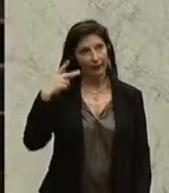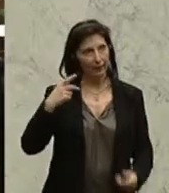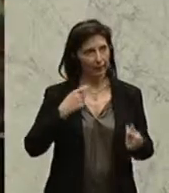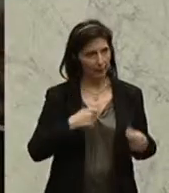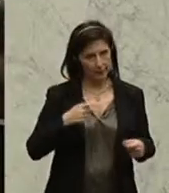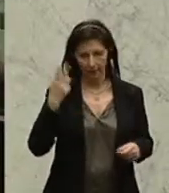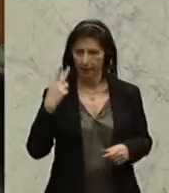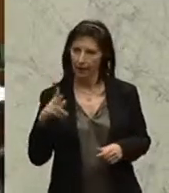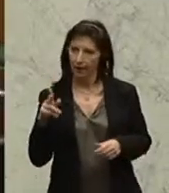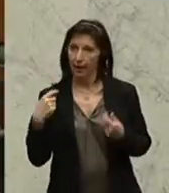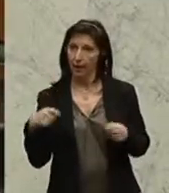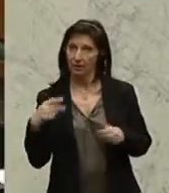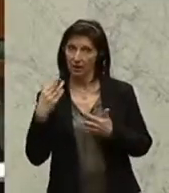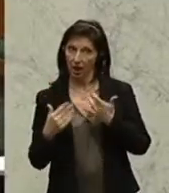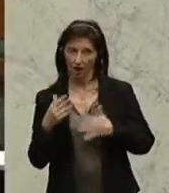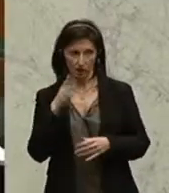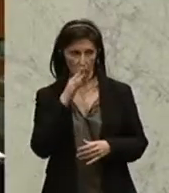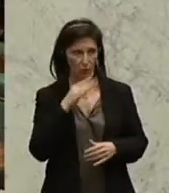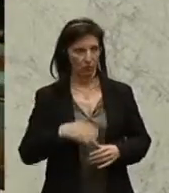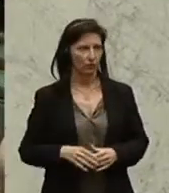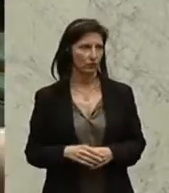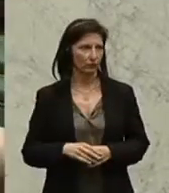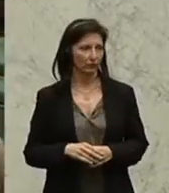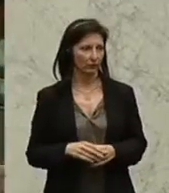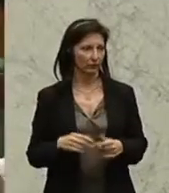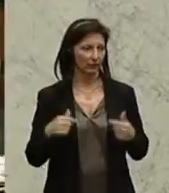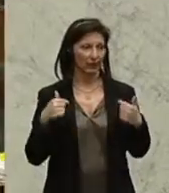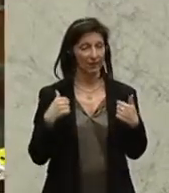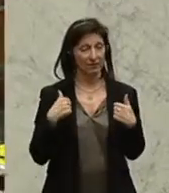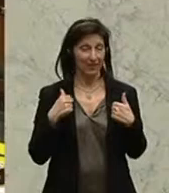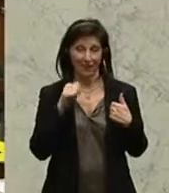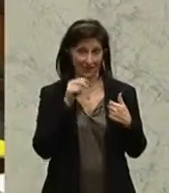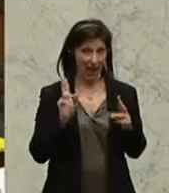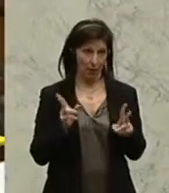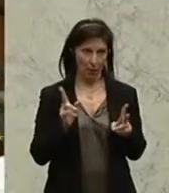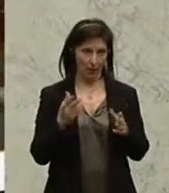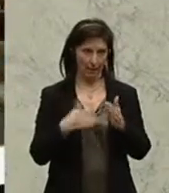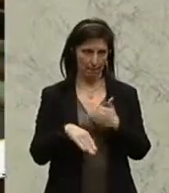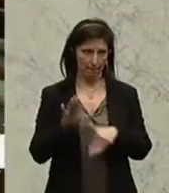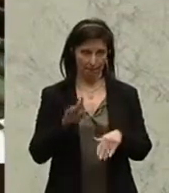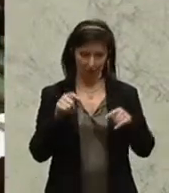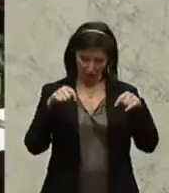Als nächster Redner zu Wort gemeldet ist Harald Walser, Bildungssprecher der Grünen. Gelegenheit haben sollte,